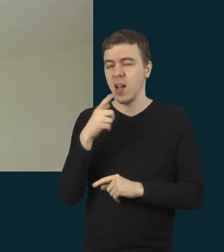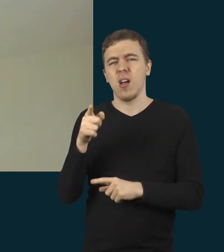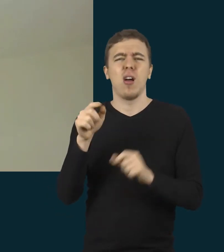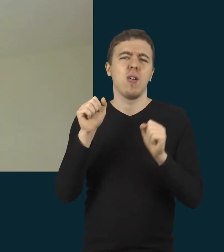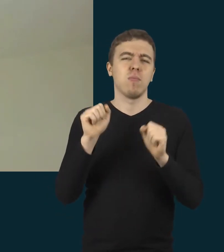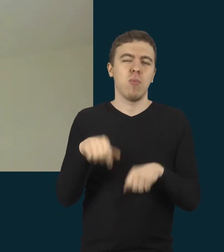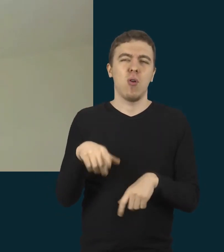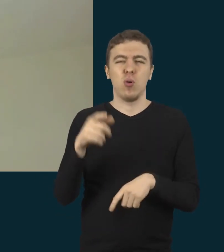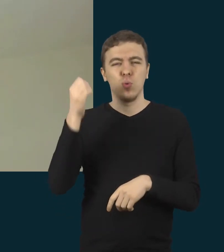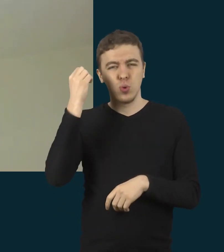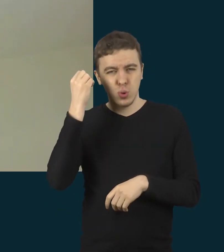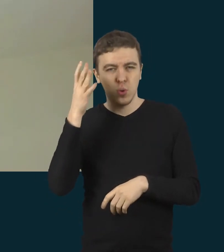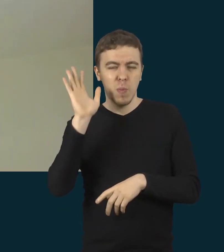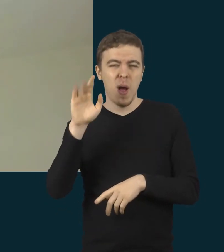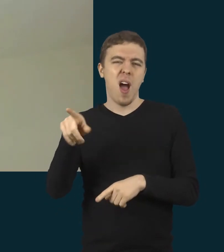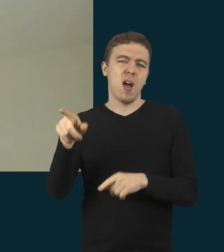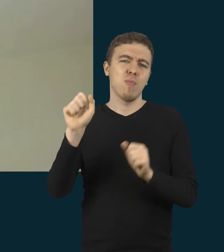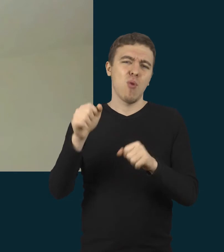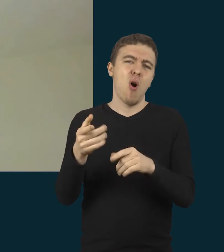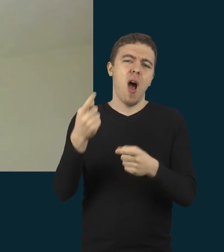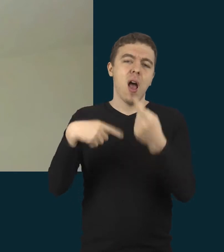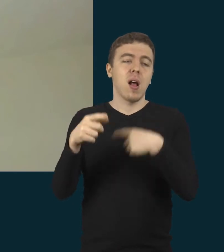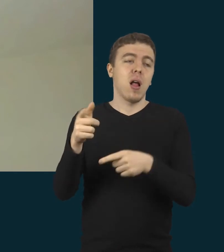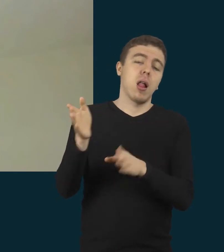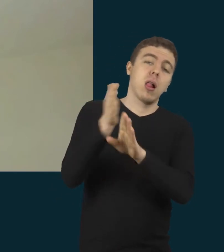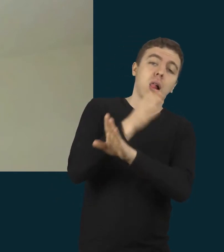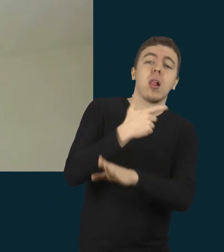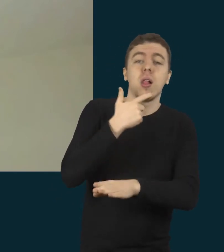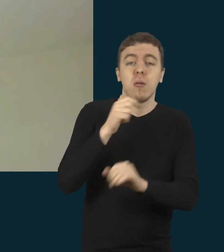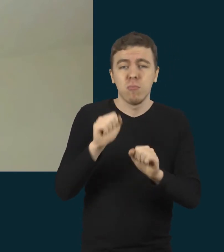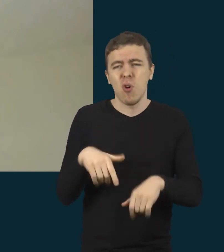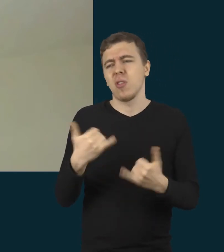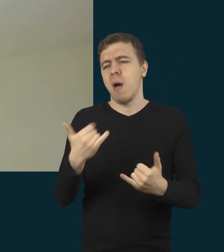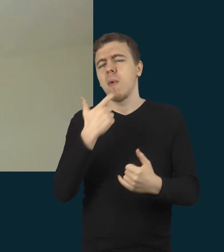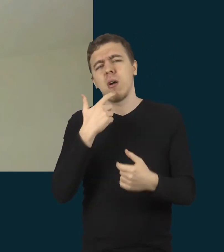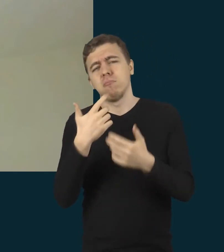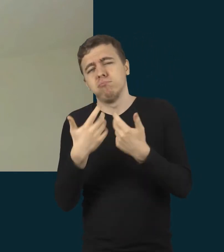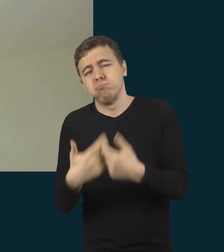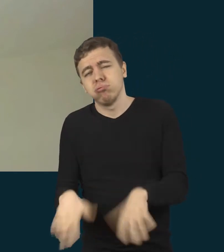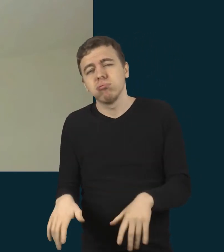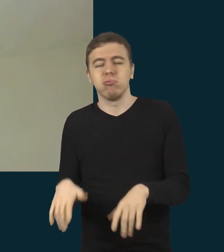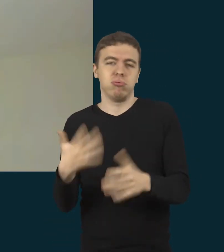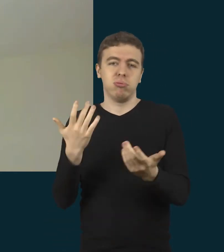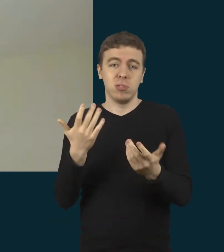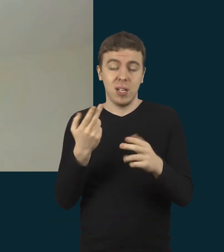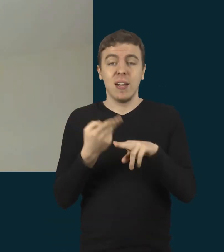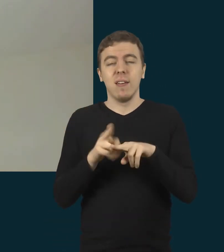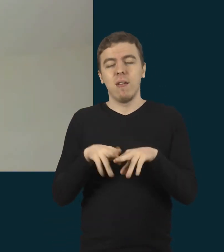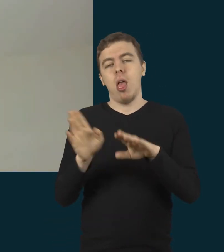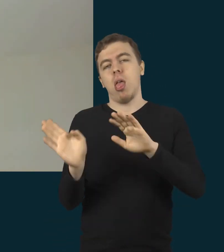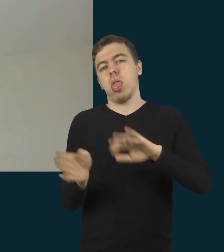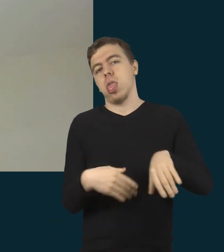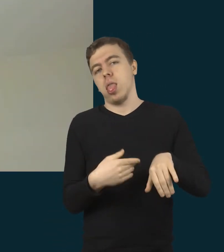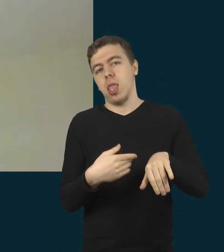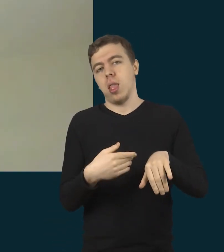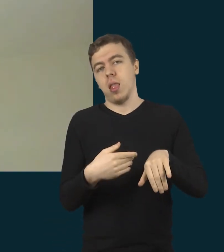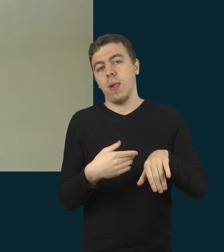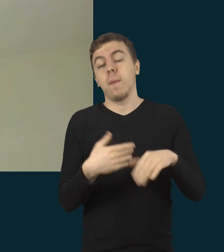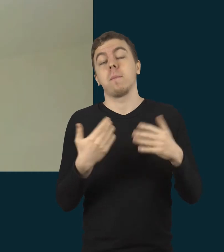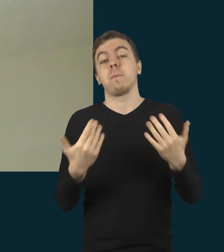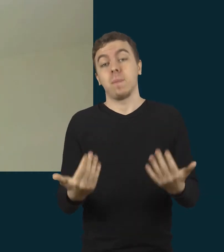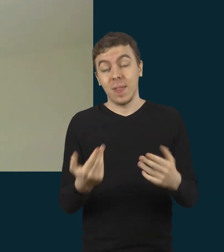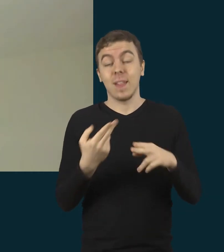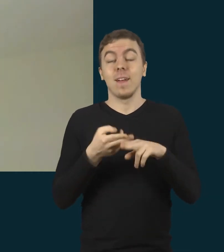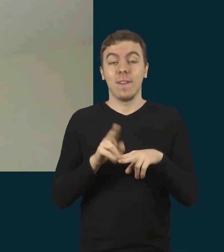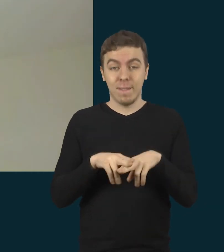galiausiai supranta, kad tą galima sukti, tą galima to nestebėti ir galima tiesiog praleisti. Tai iš